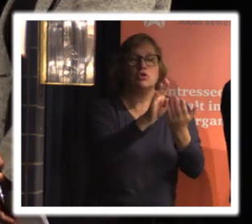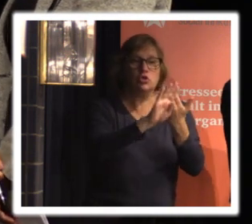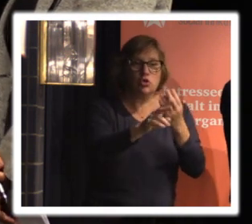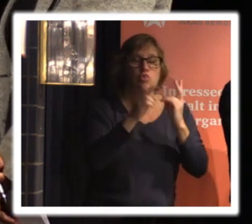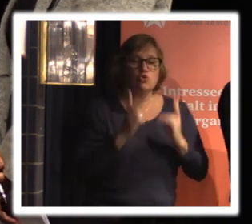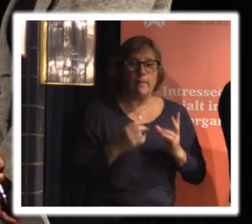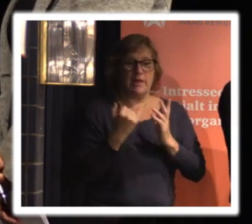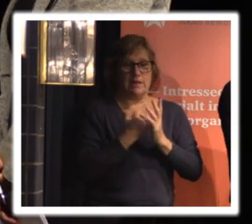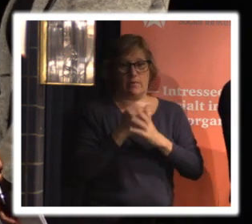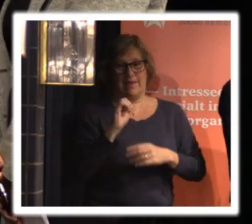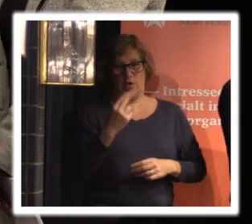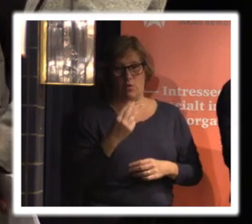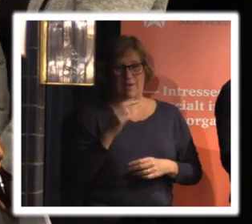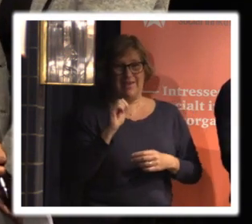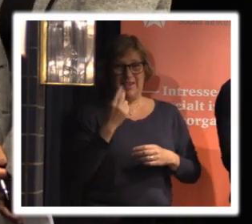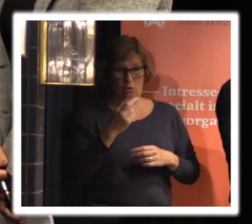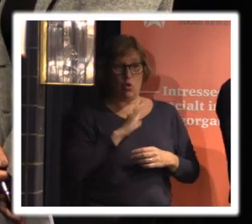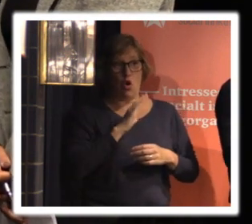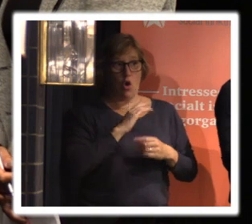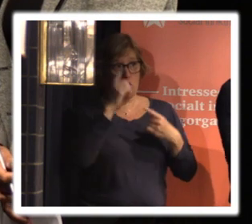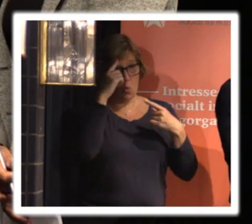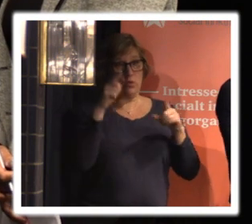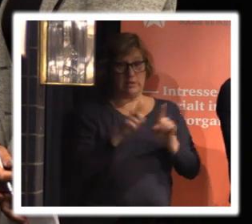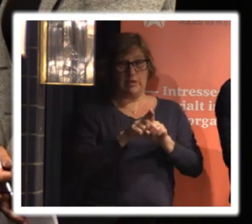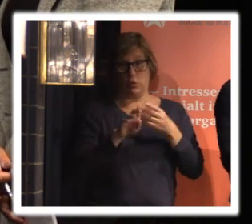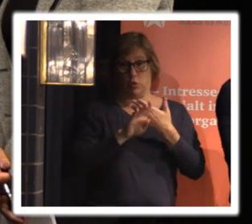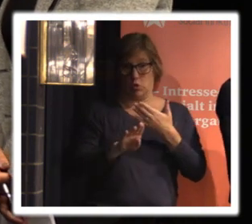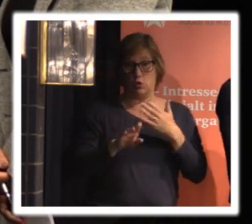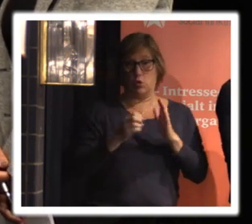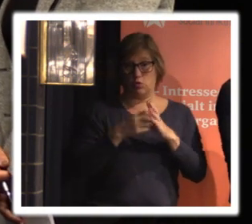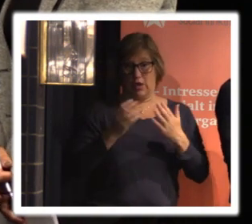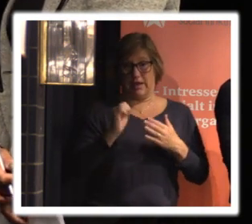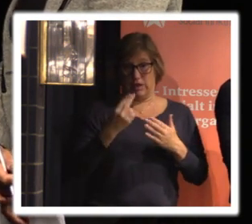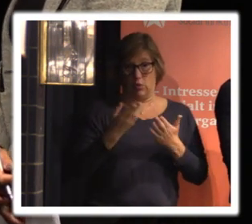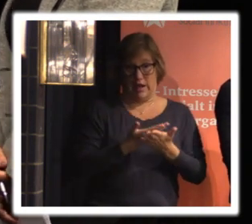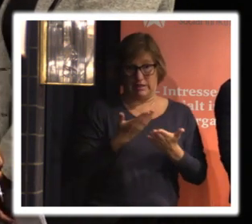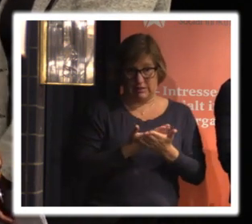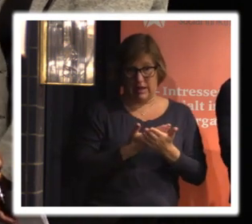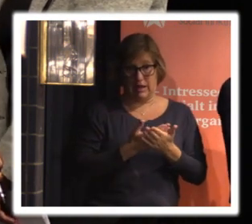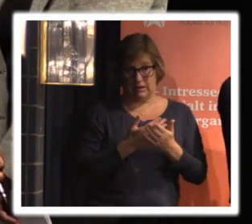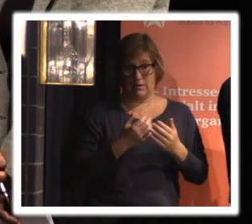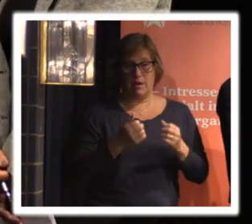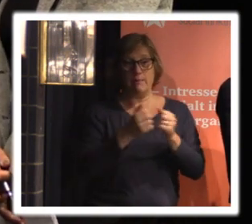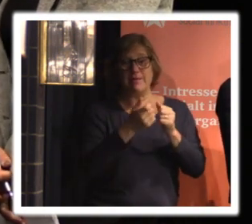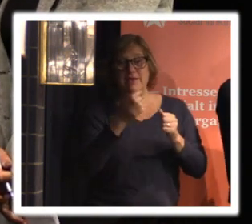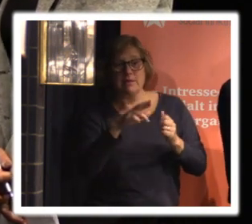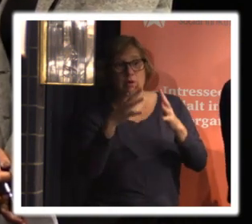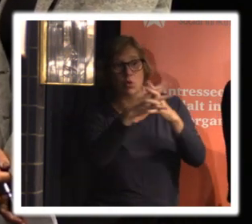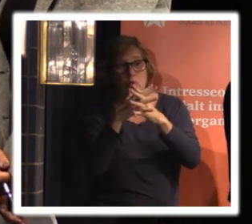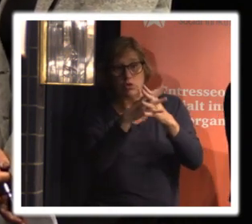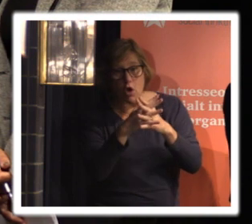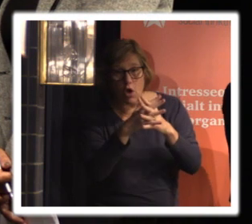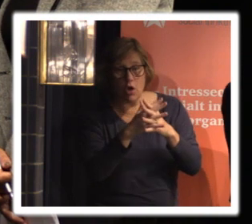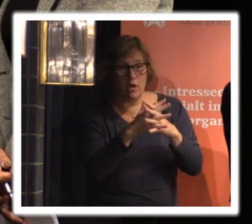EU-länderna har ett liksom godkänt skydd i och med att de är just EU-länder och omfattas av den här förordningen men om vi tar till exempel USA